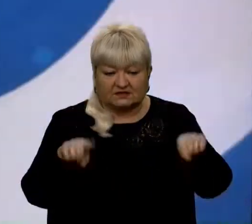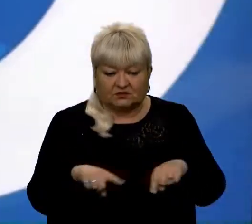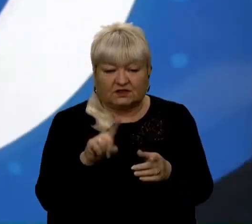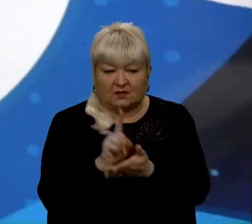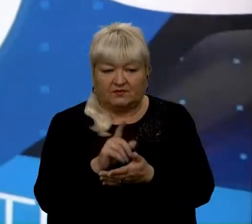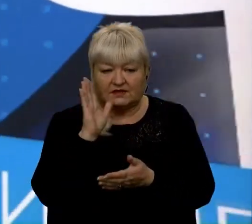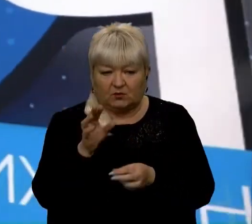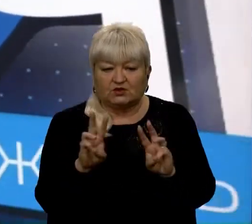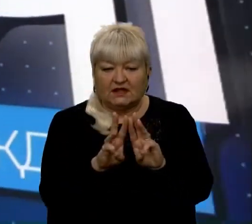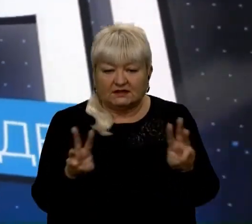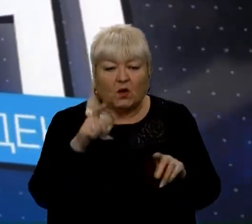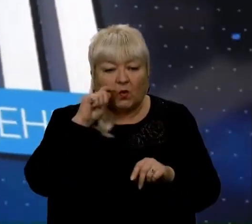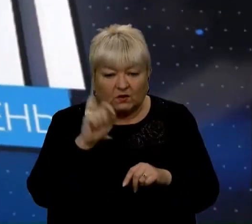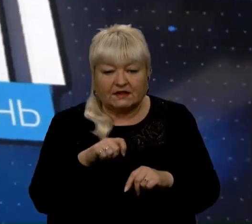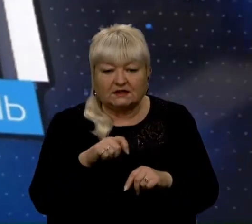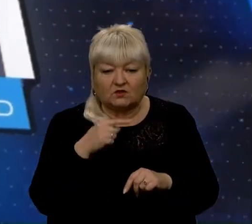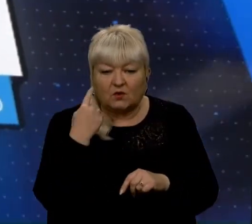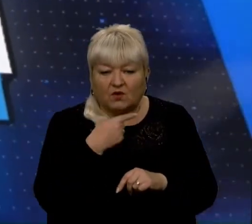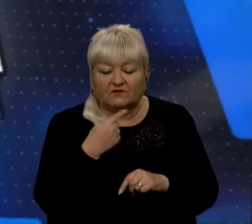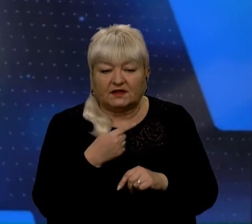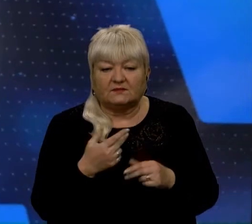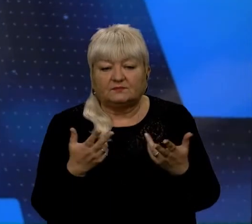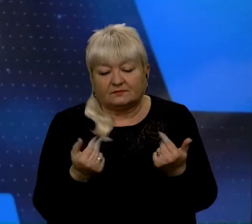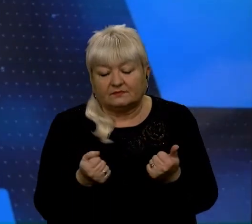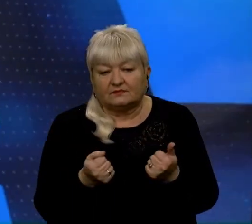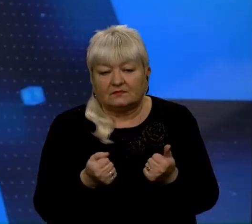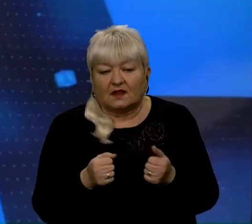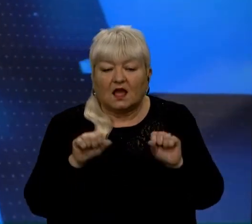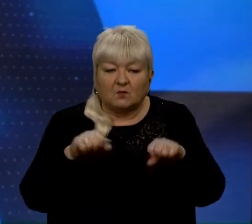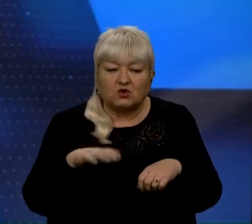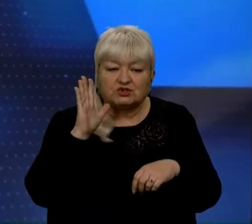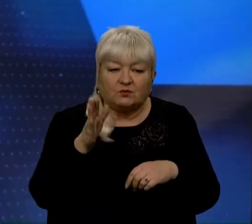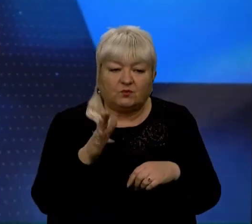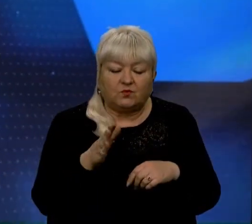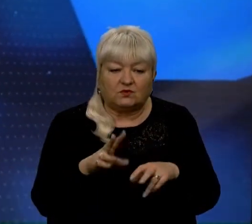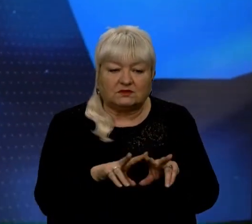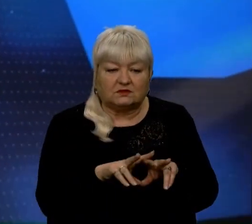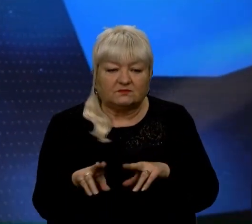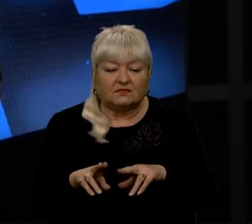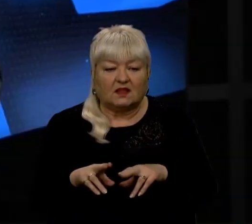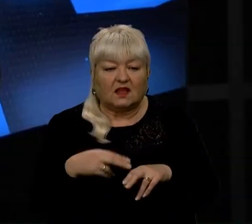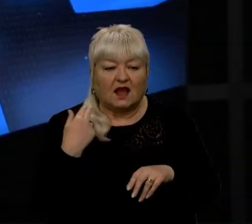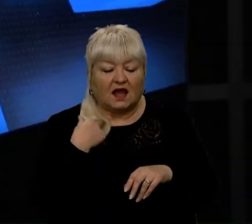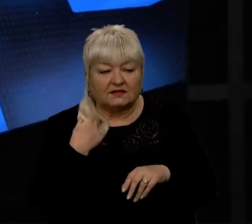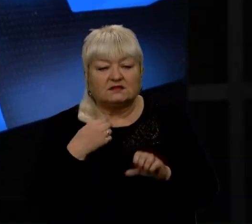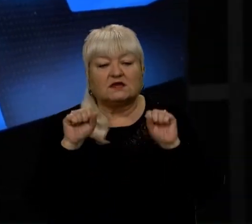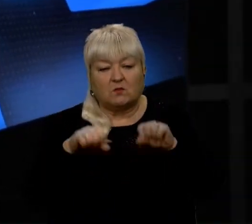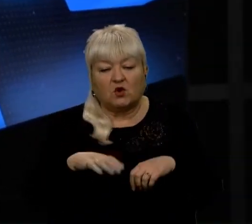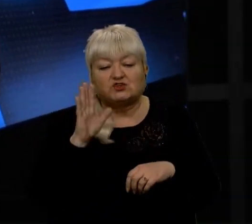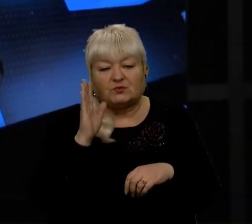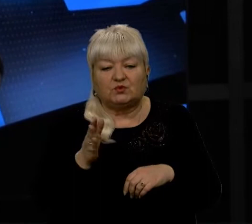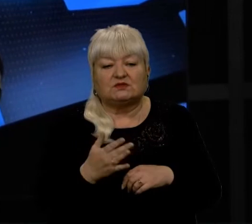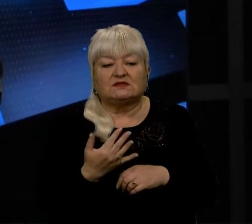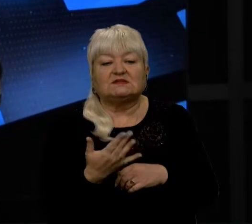сайті «Україномовна». Так. Але чи може там бути одночас і англійська, і російська мова? одночас може бути, скільки